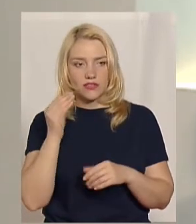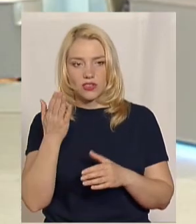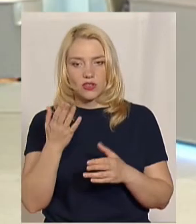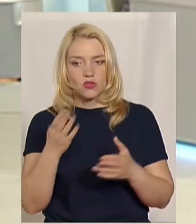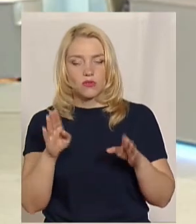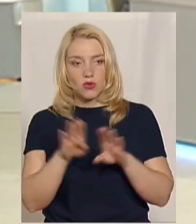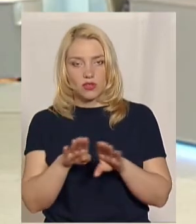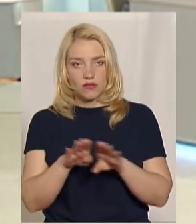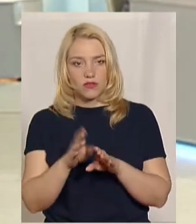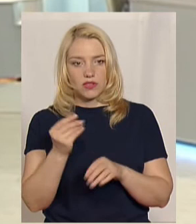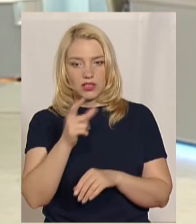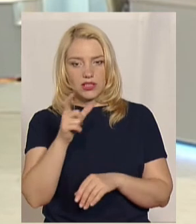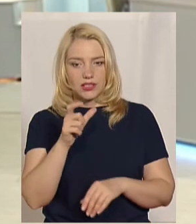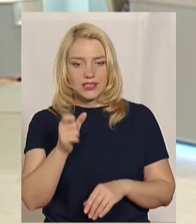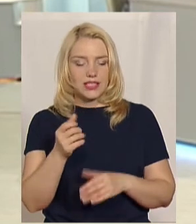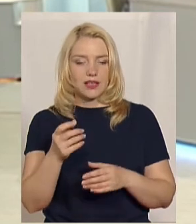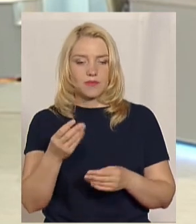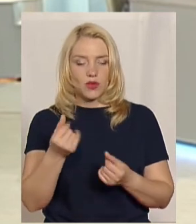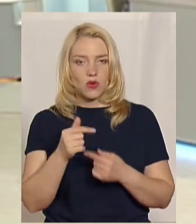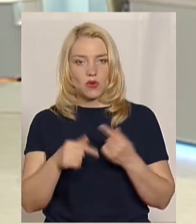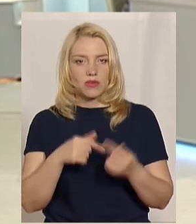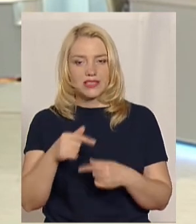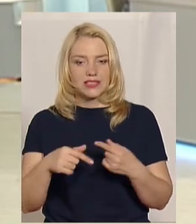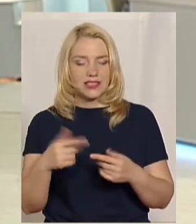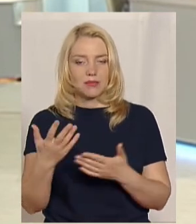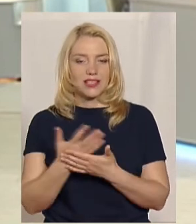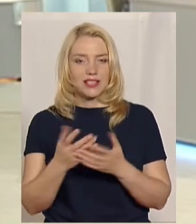комерційними кінотеатрами, які у нас є,